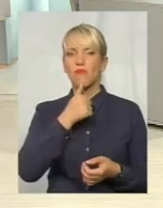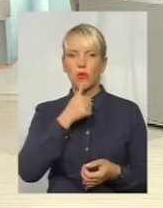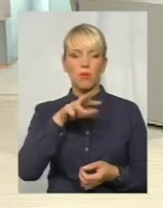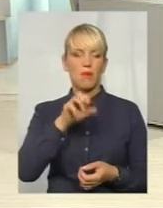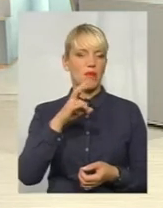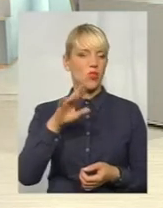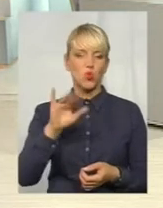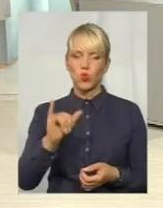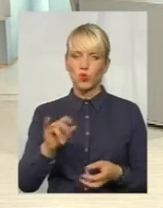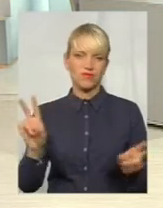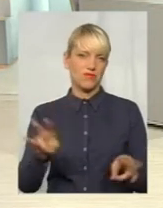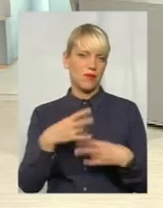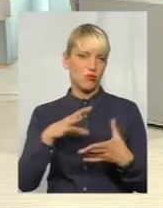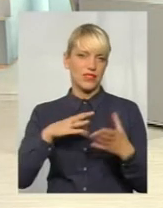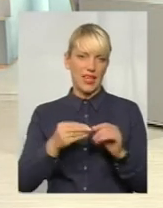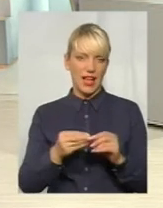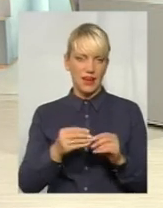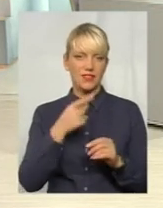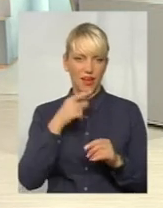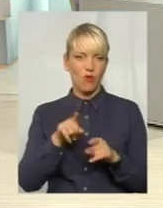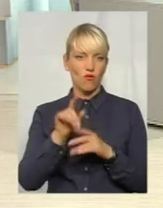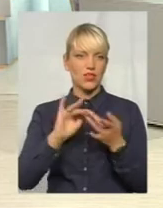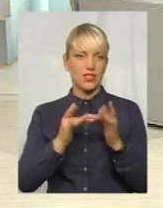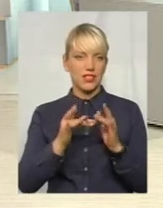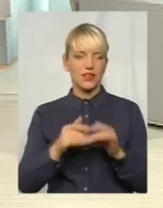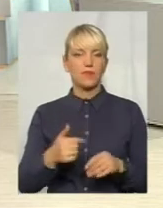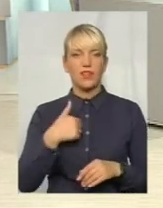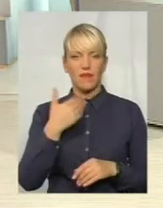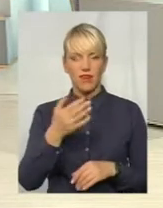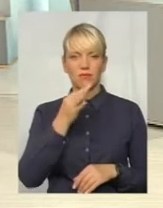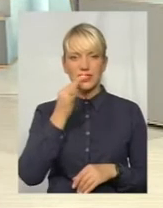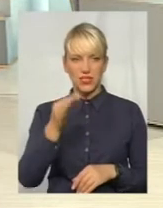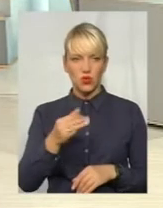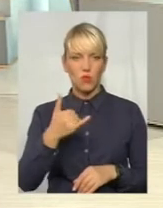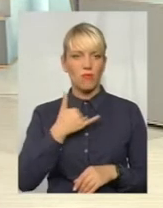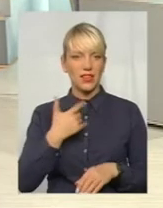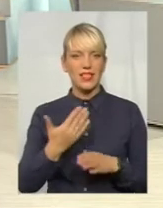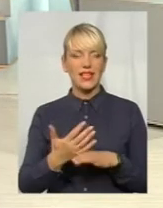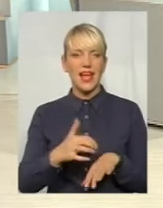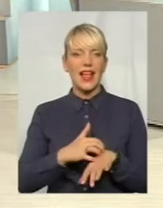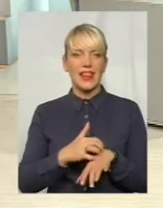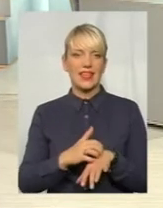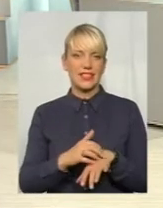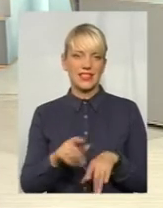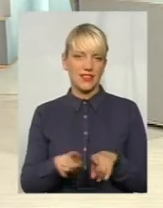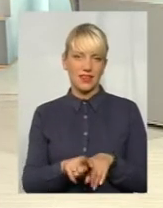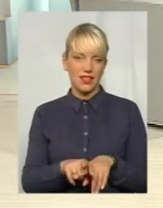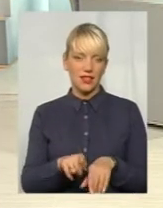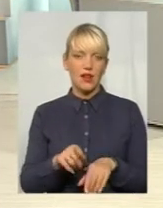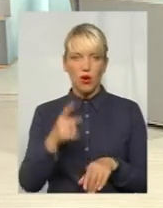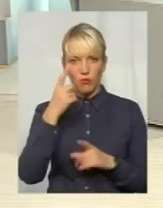не потрібна штука? Я вам скажу, в мене є алергія. Я на такі повідомлення, тому що для мене вони